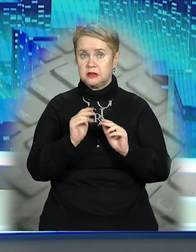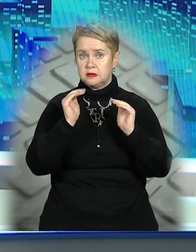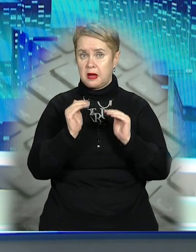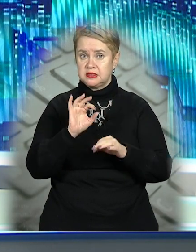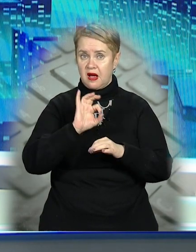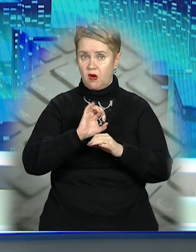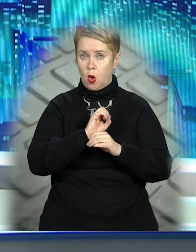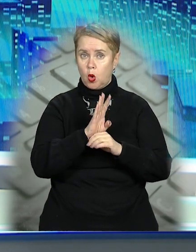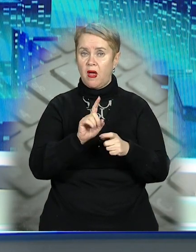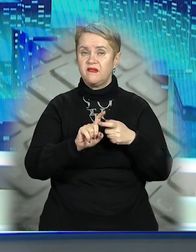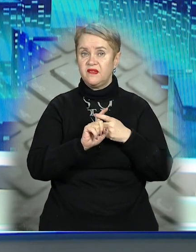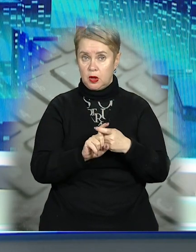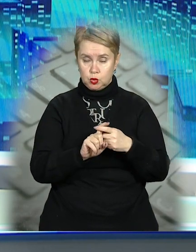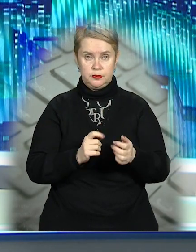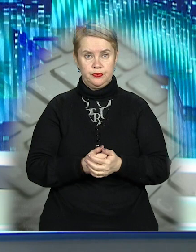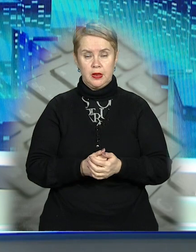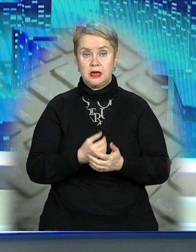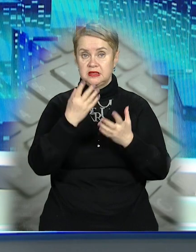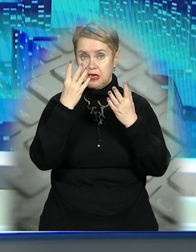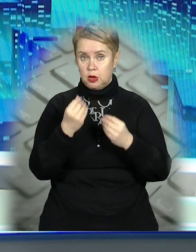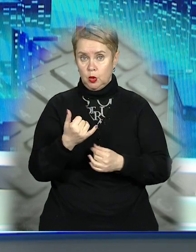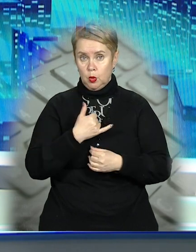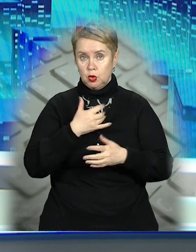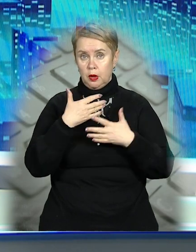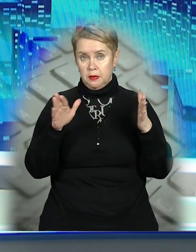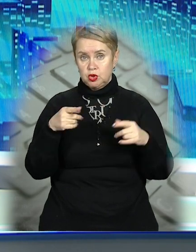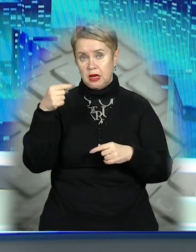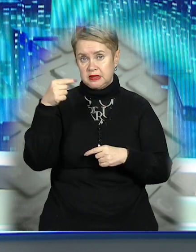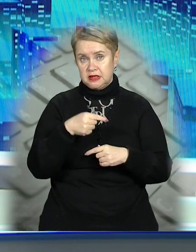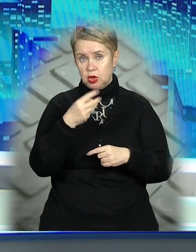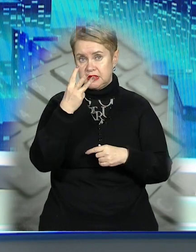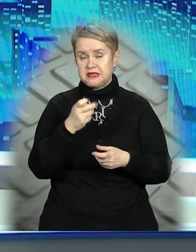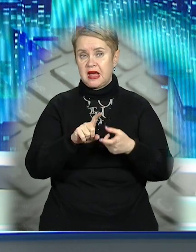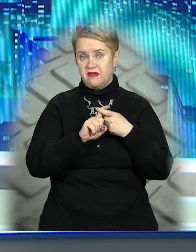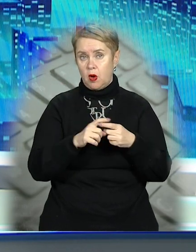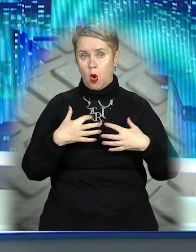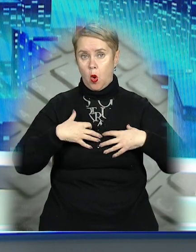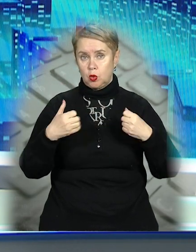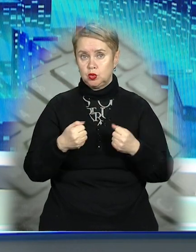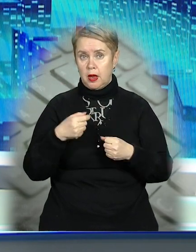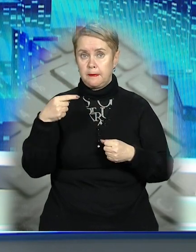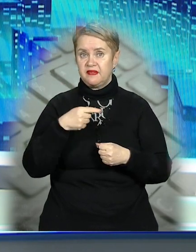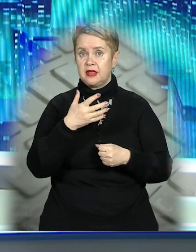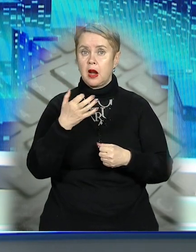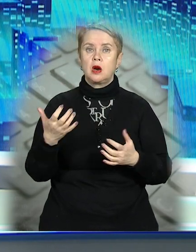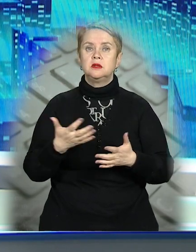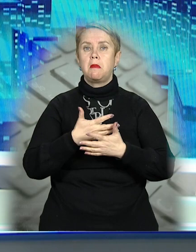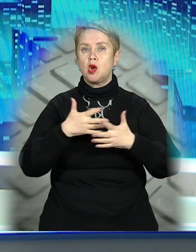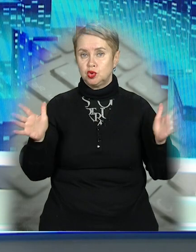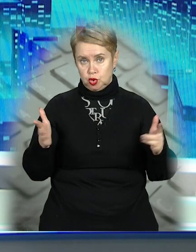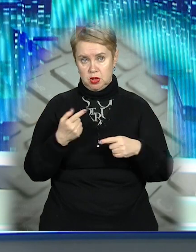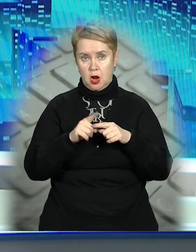захворюваності на коронавірус. За добу у нас більш як 1300 інфікованих, одужалих майже півтора рази більше.